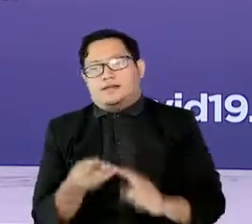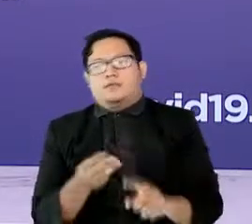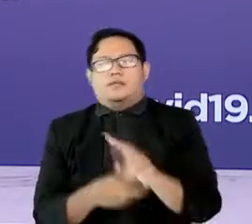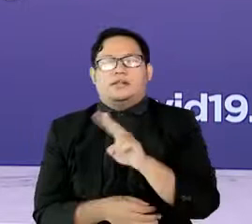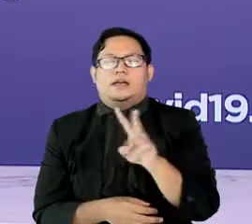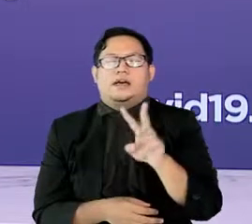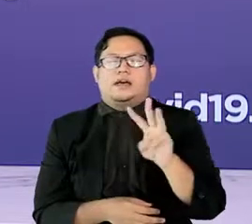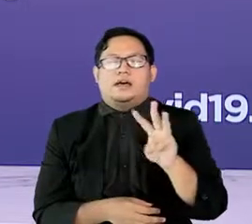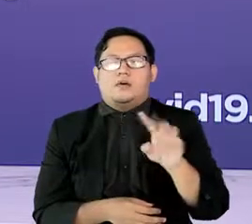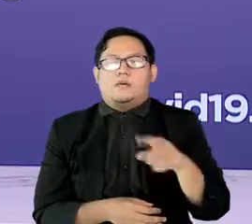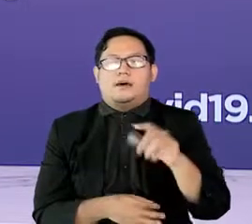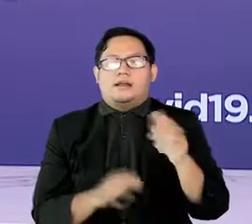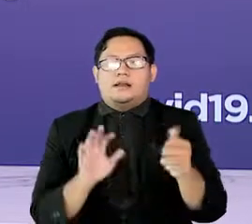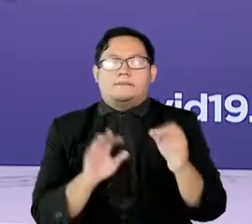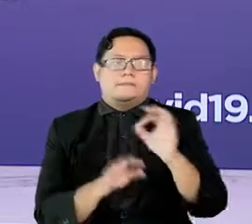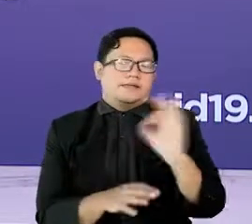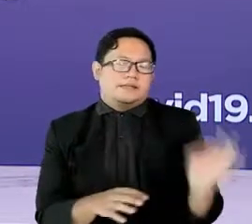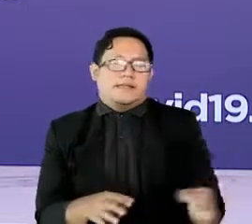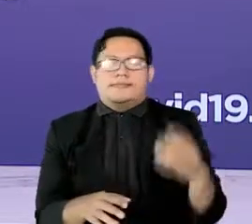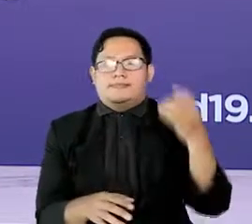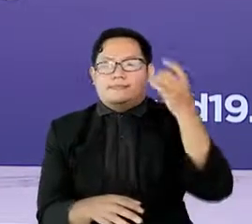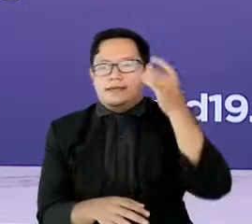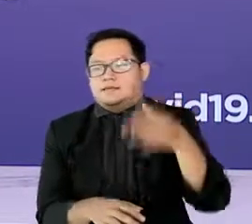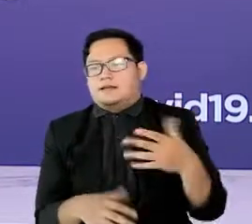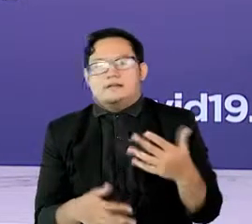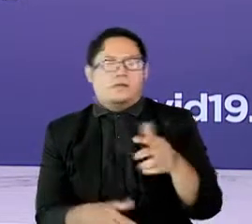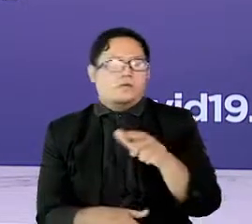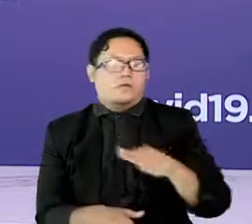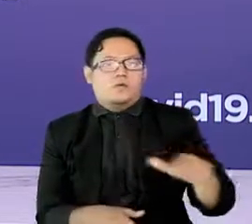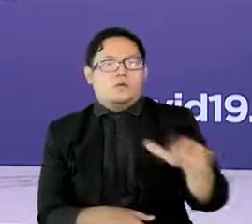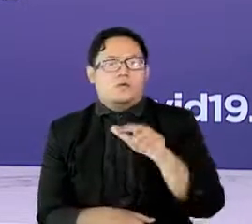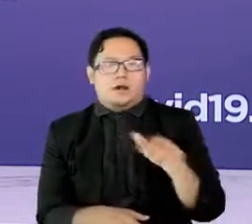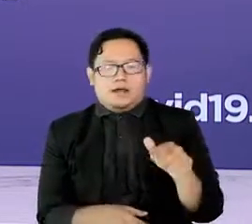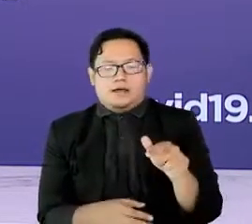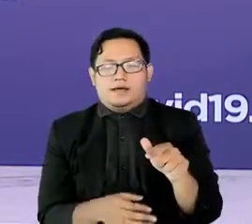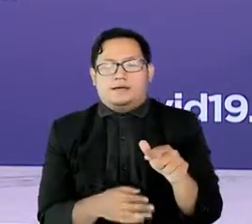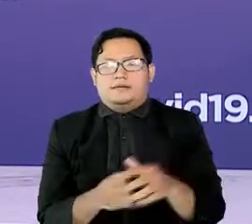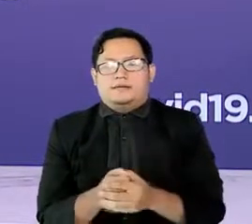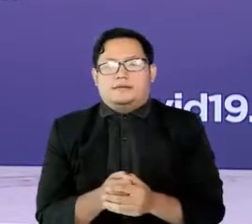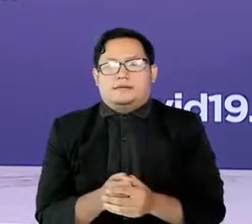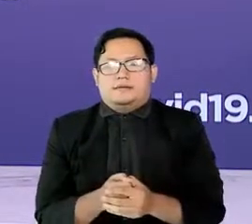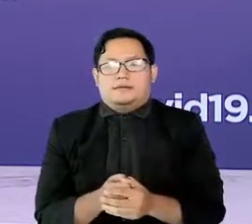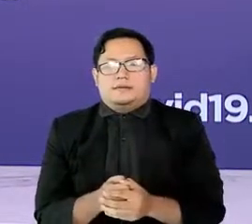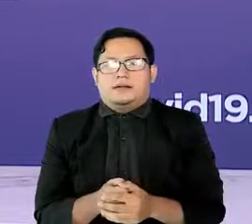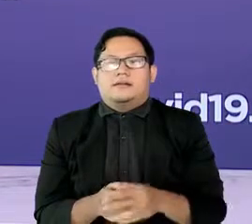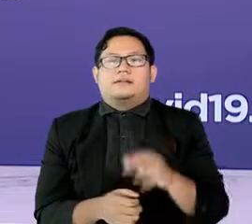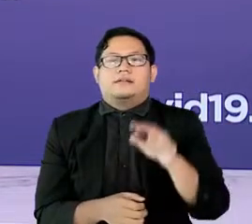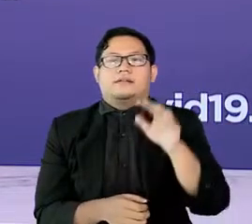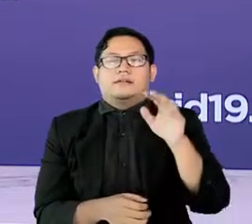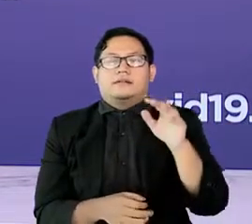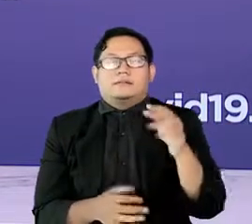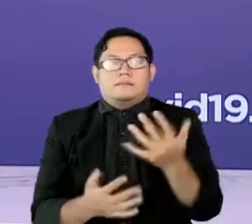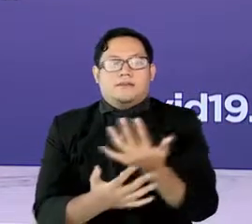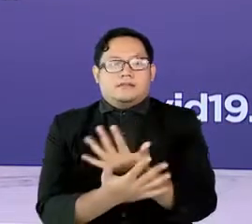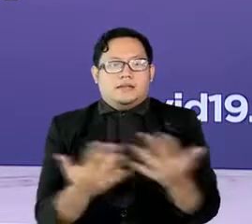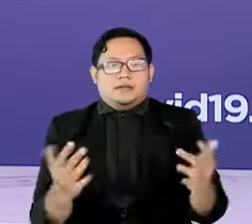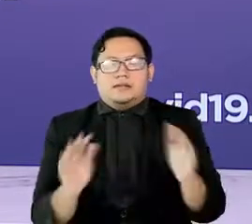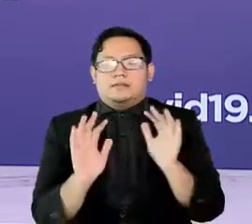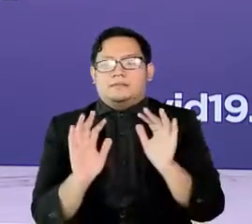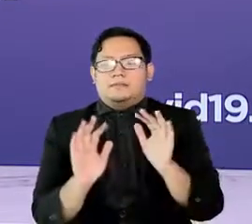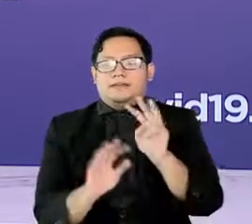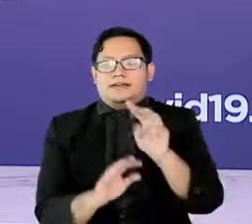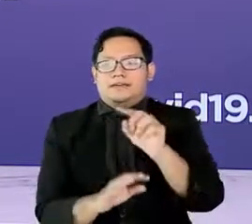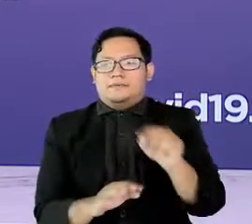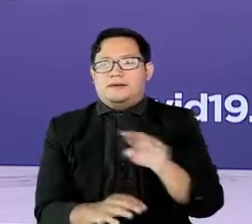,63 persen desa atau kelurahan yang lebih dari 3 per 4 penduduknya belum mematuhi